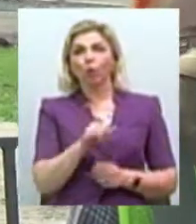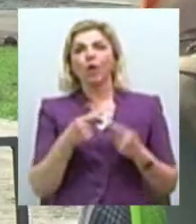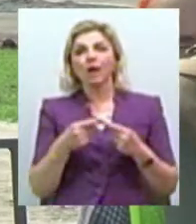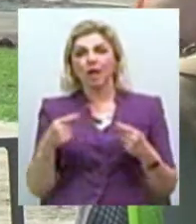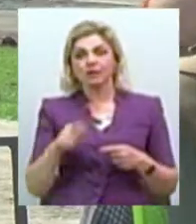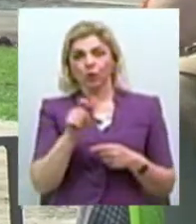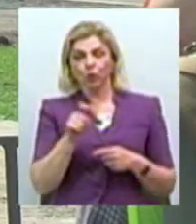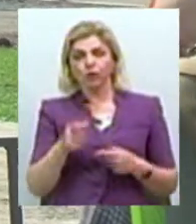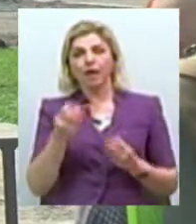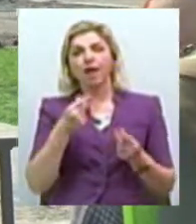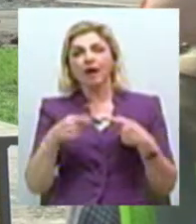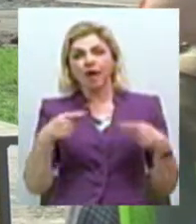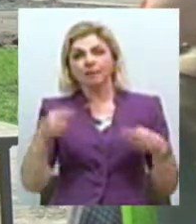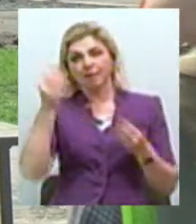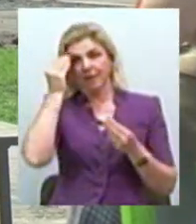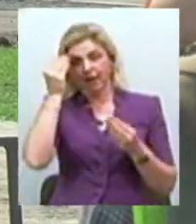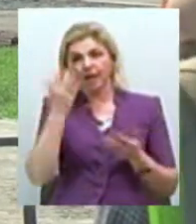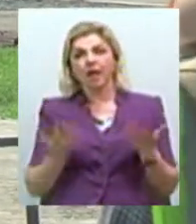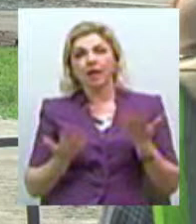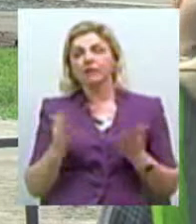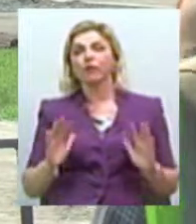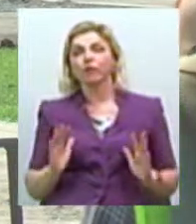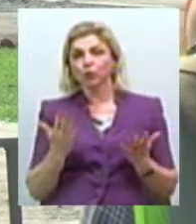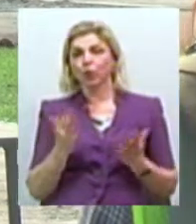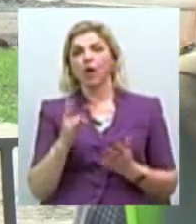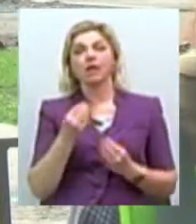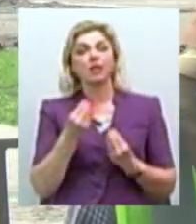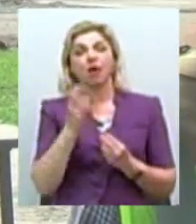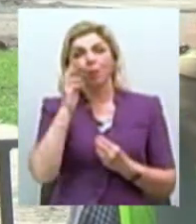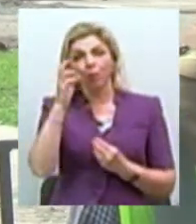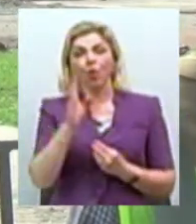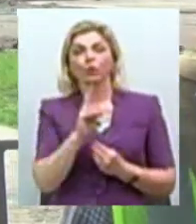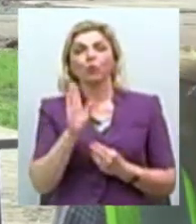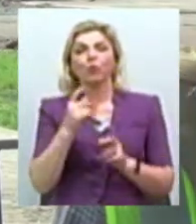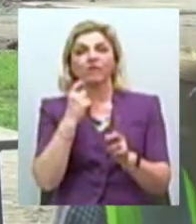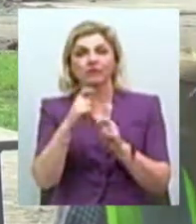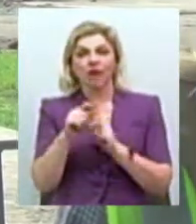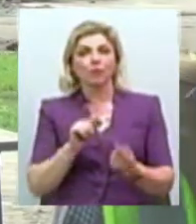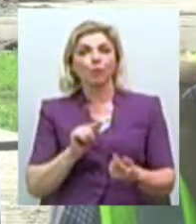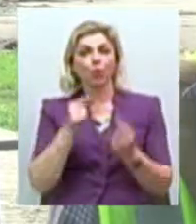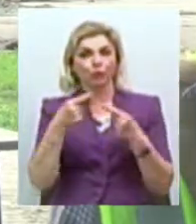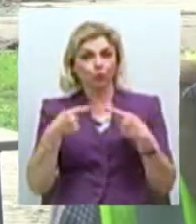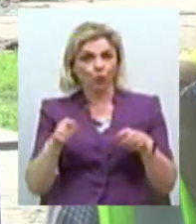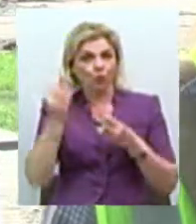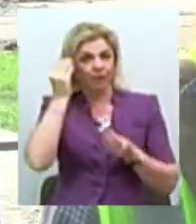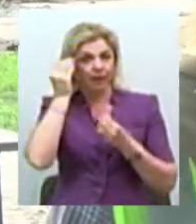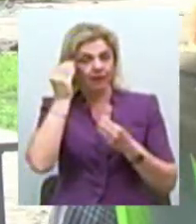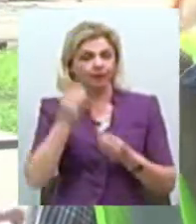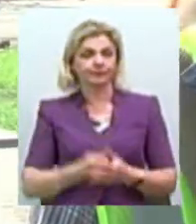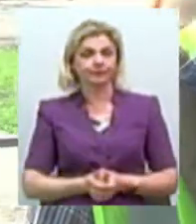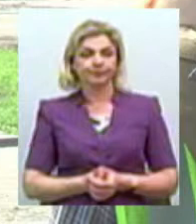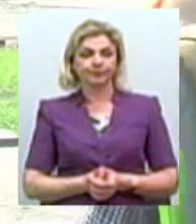Ніколаєва різне міння. Якщо вдруг, не дай Бог, буде хтось висказувати противоположне міння, ми нікого бити не будемо.